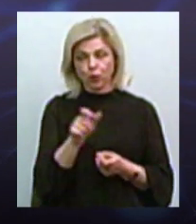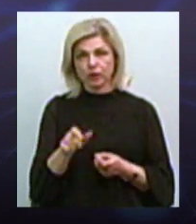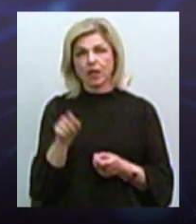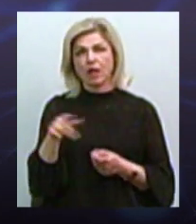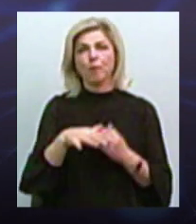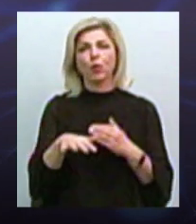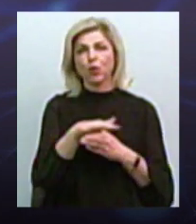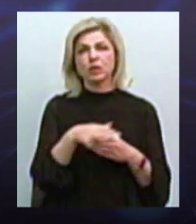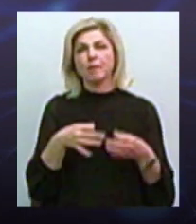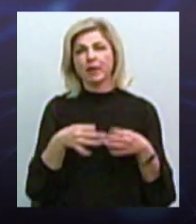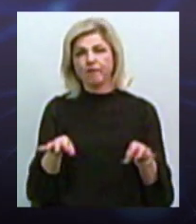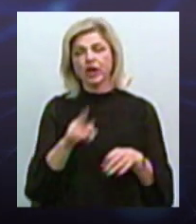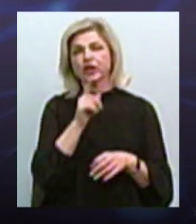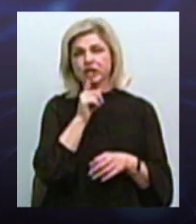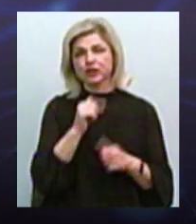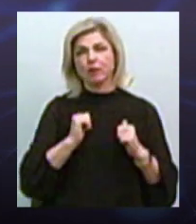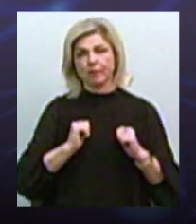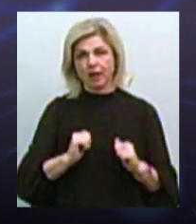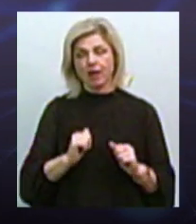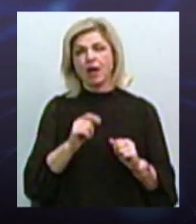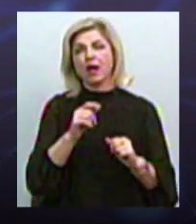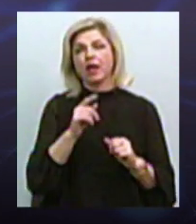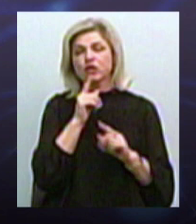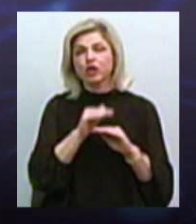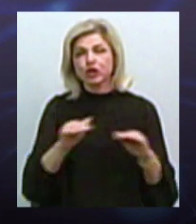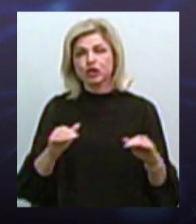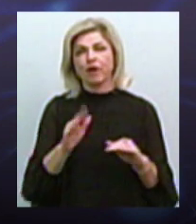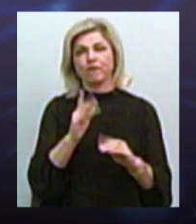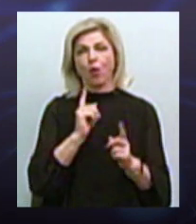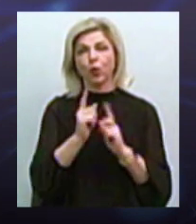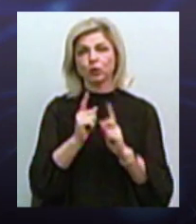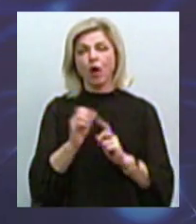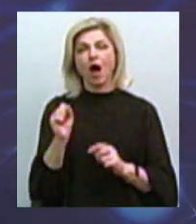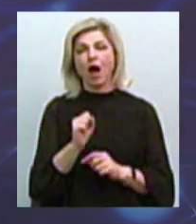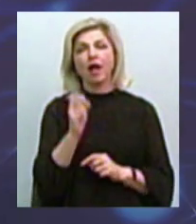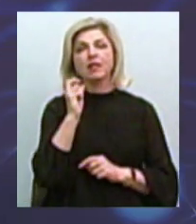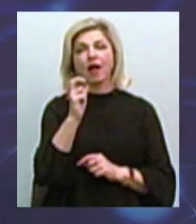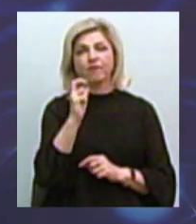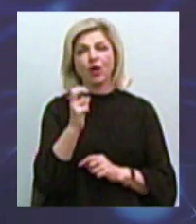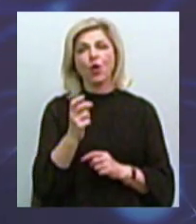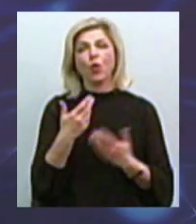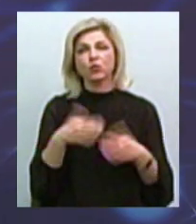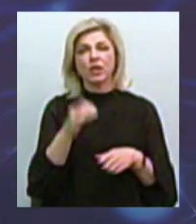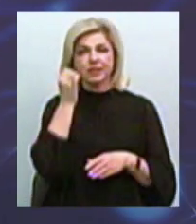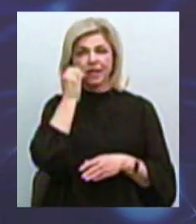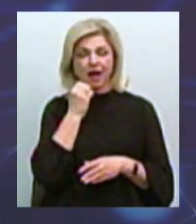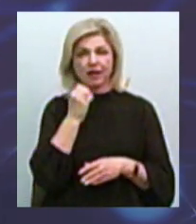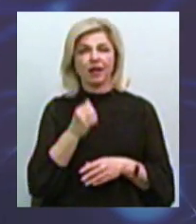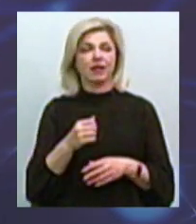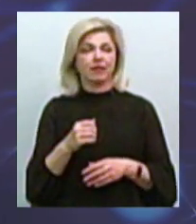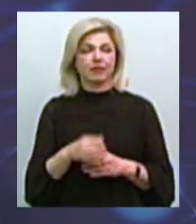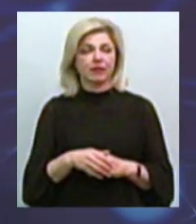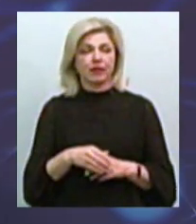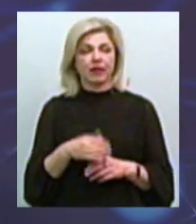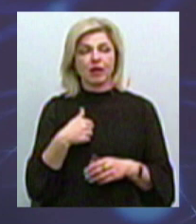більше, тише їдет, приєтніє в ходу. А трамваї, наші трамваї, вже старенькі, ми вже об этом сегодня говорили, я вже